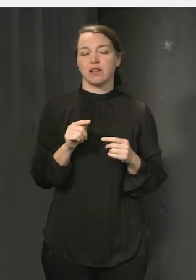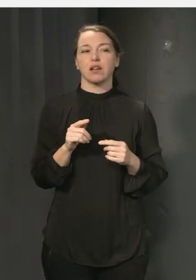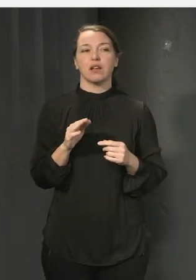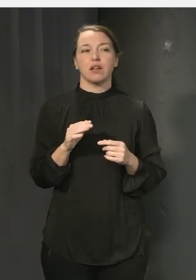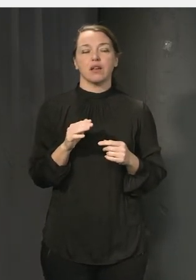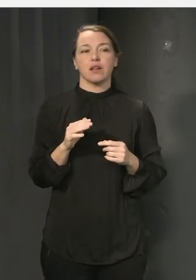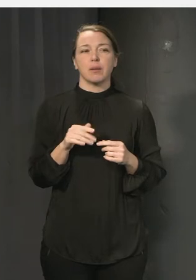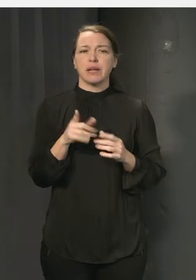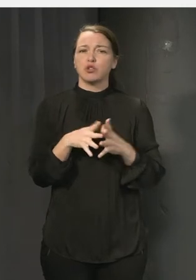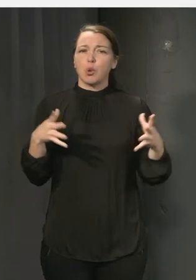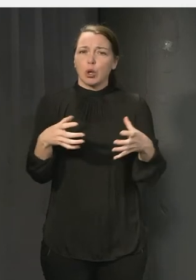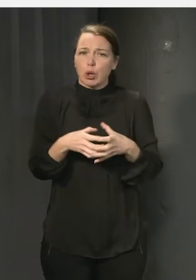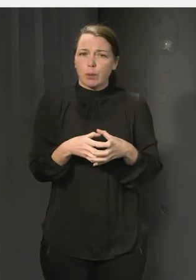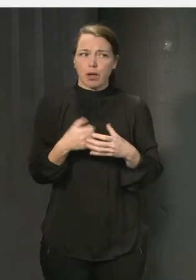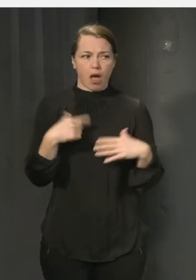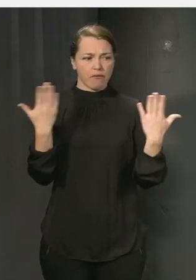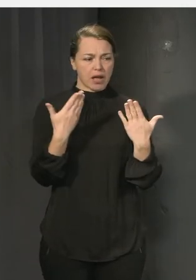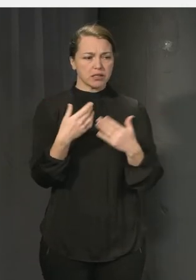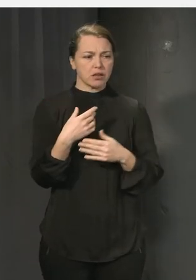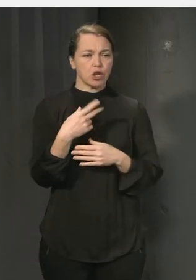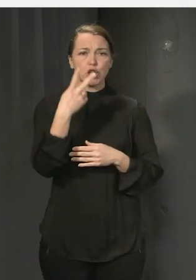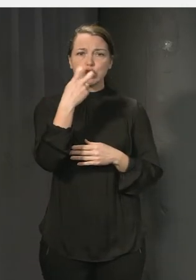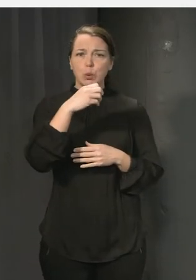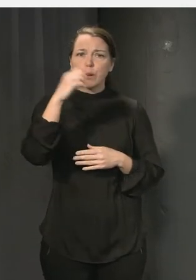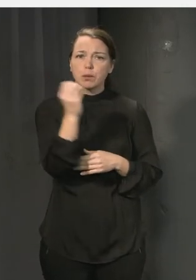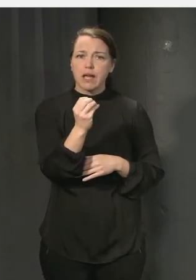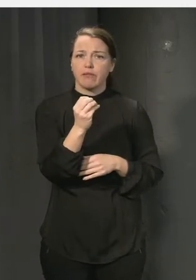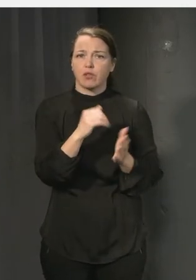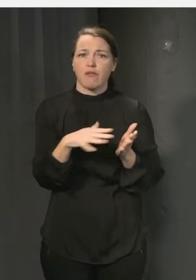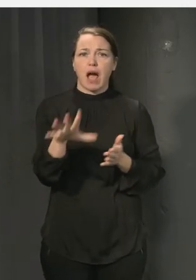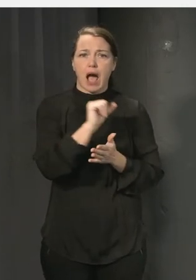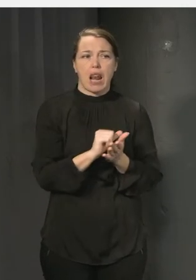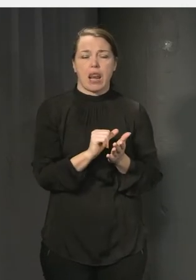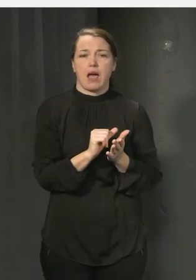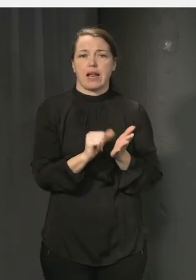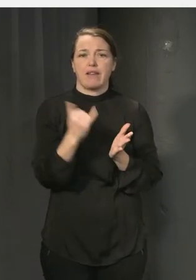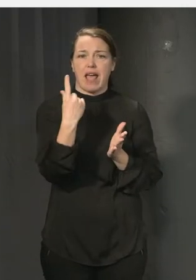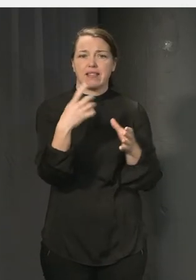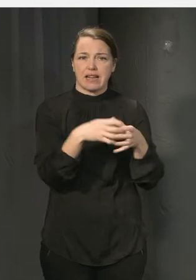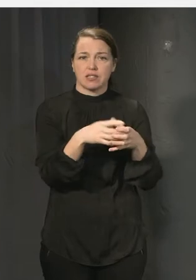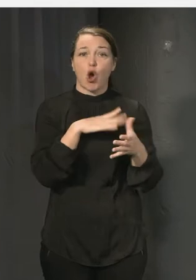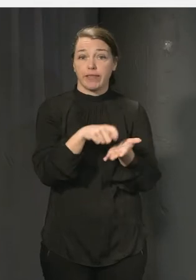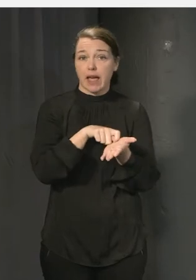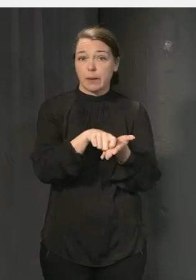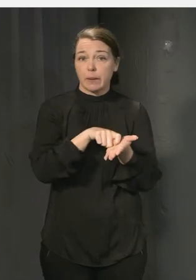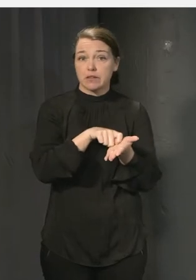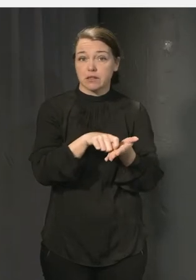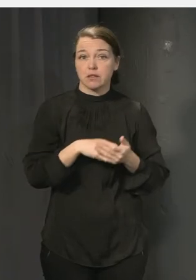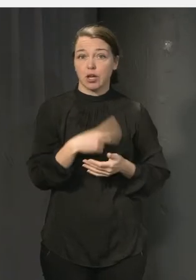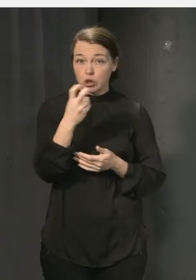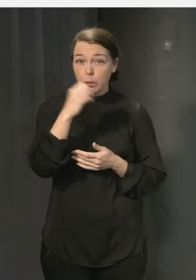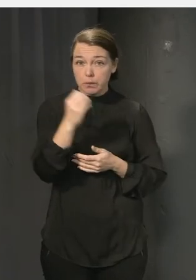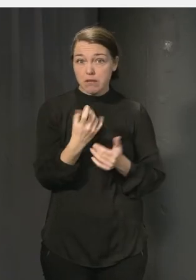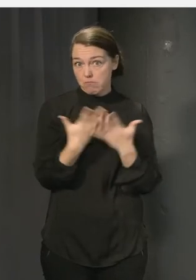är ju en ganska stor grupp. Jag har läst någonstans att var femte barn i varje klass har någon form av diagnos. Så det är ju många.